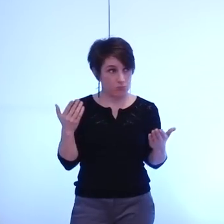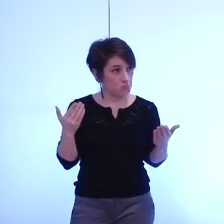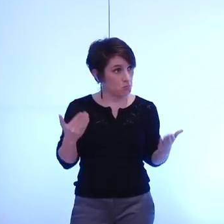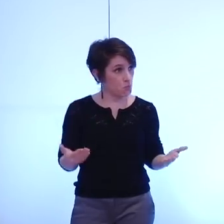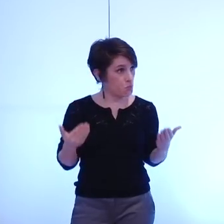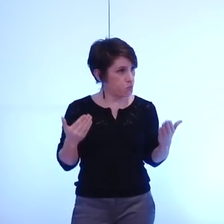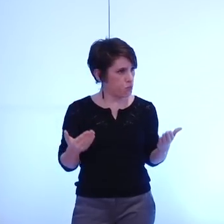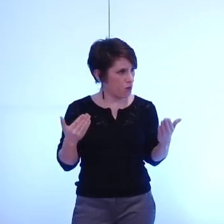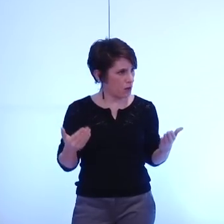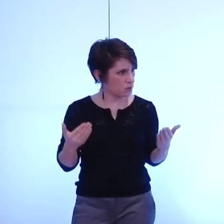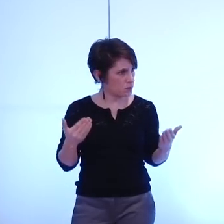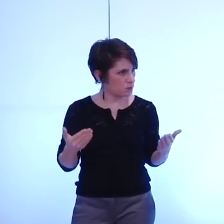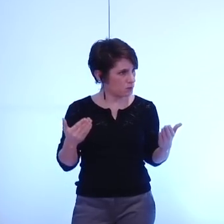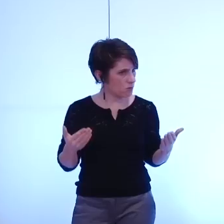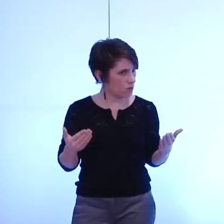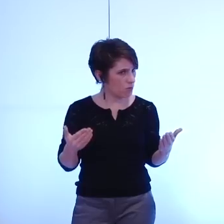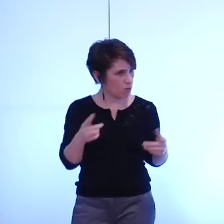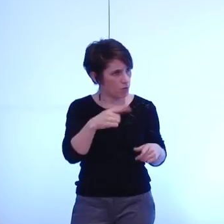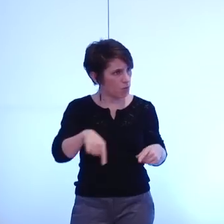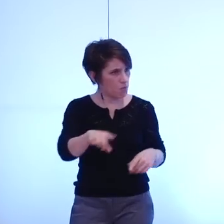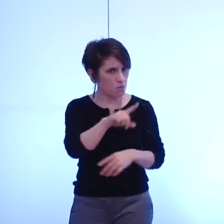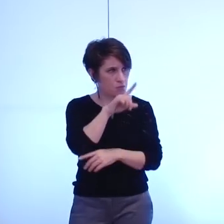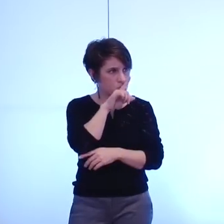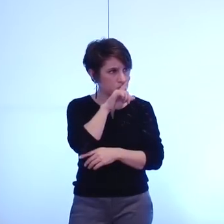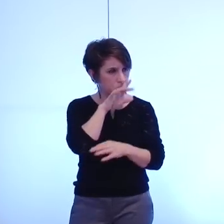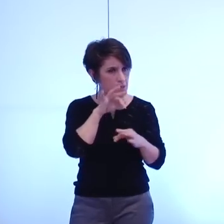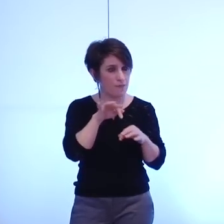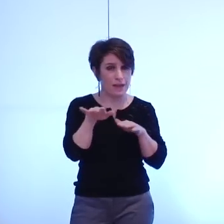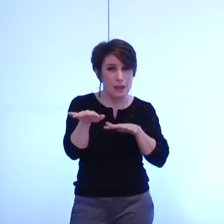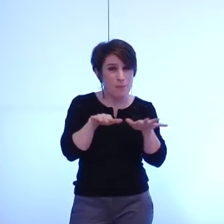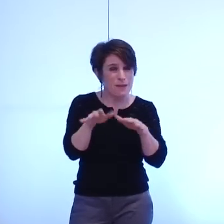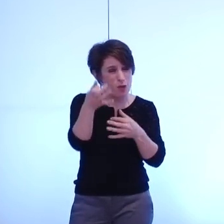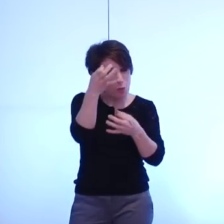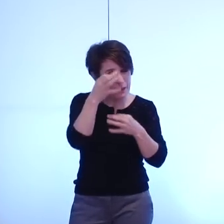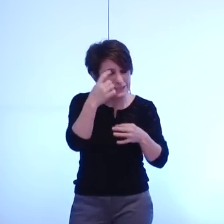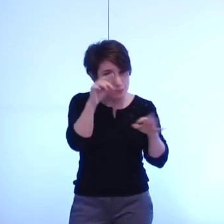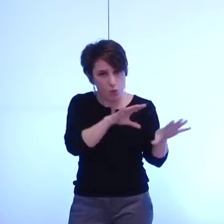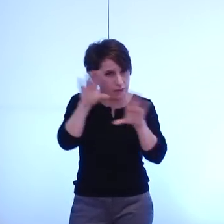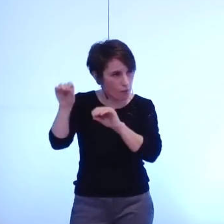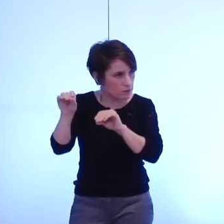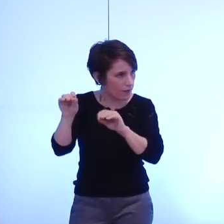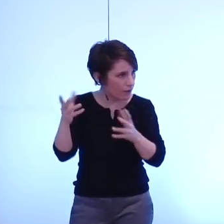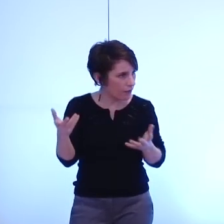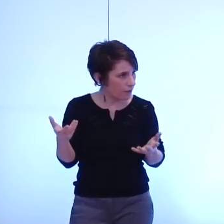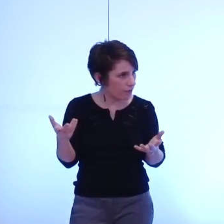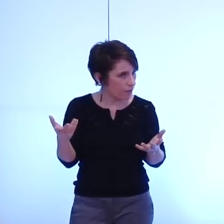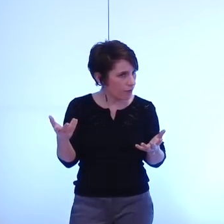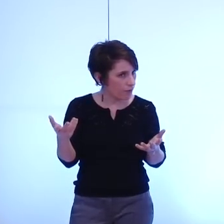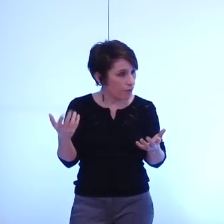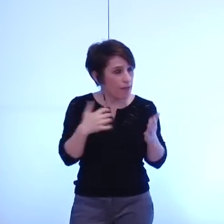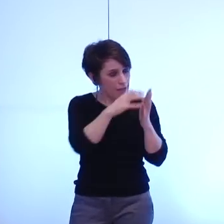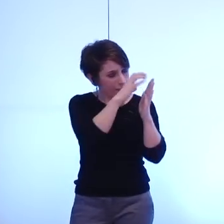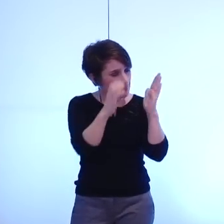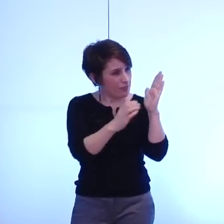une connaissance des modalités précises qui sont prévues pour les transferts or la délibération indique